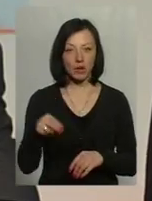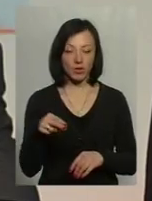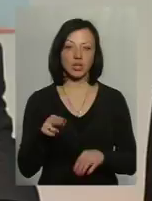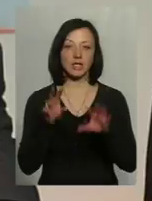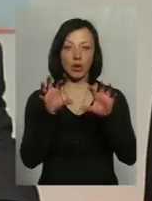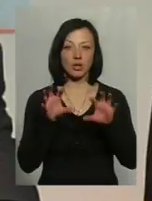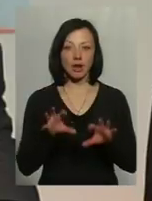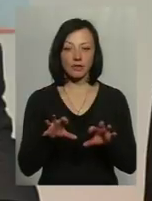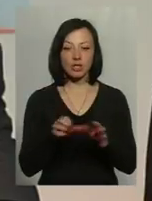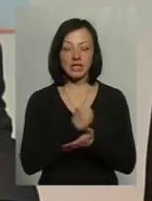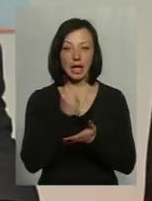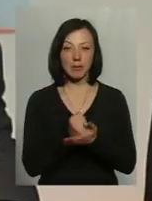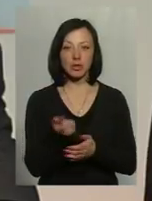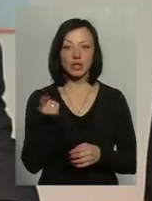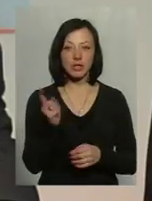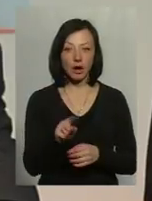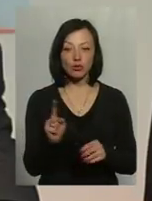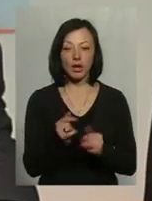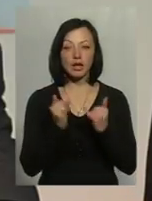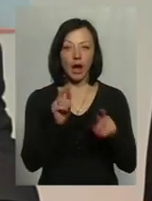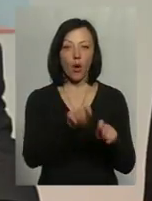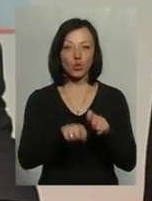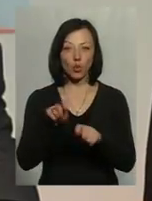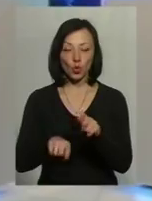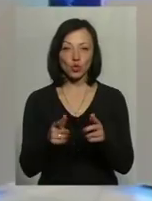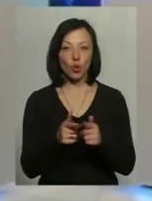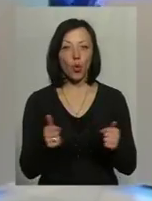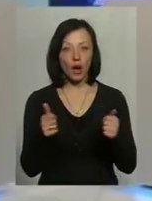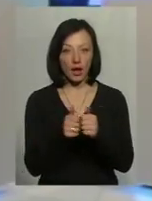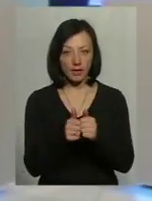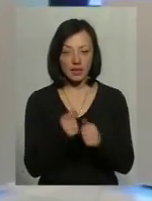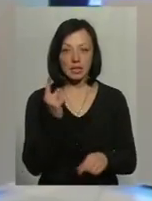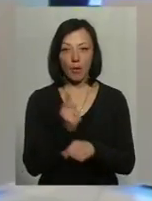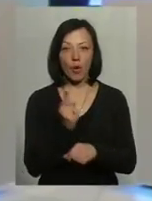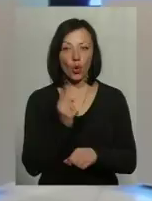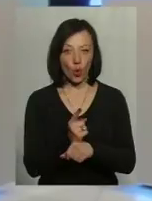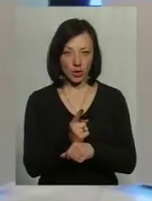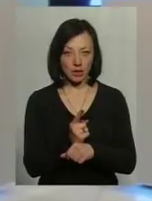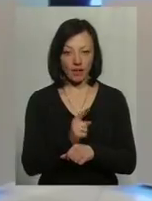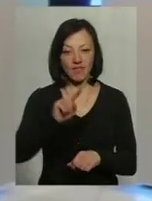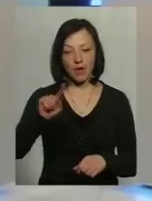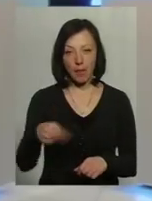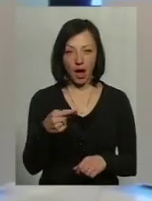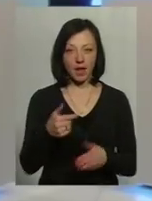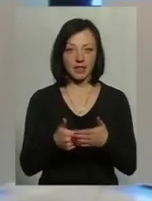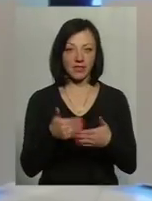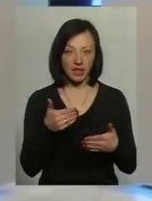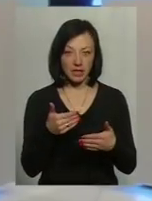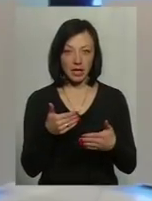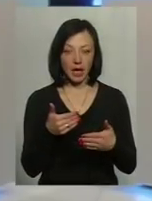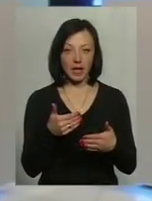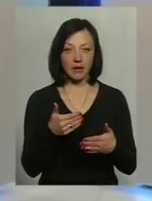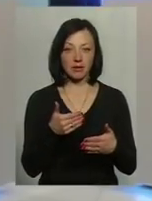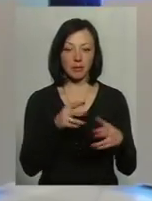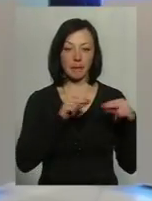законодавчо закріплено є те, що для контролюючих органів заборонено вимагати від підлеглих